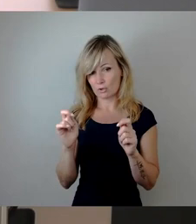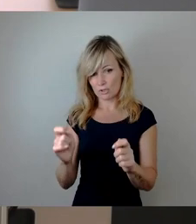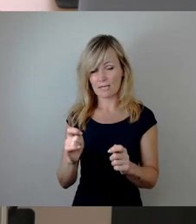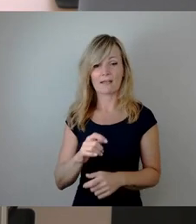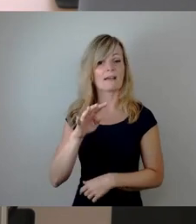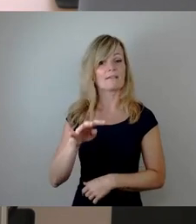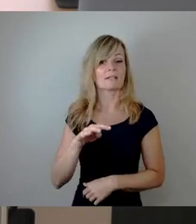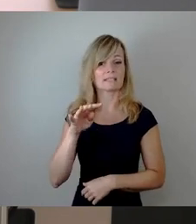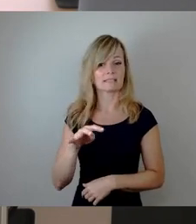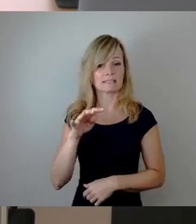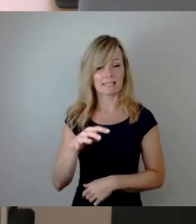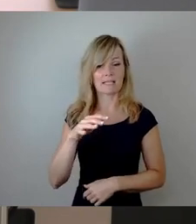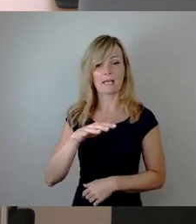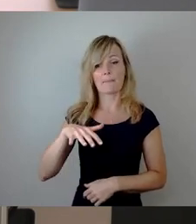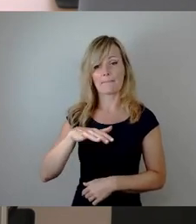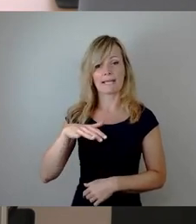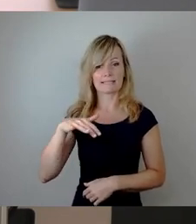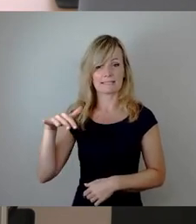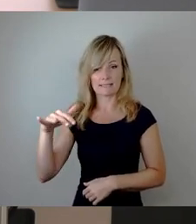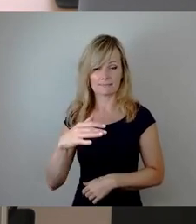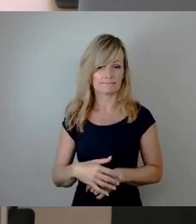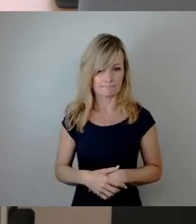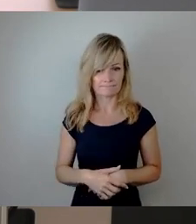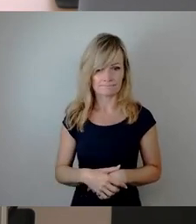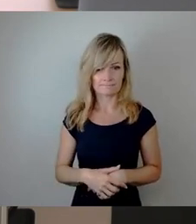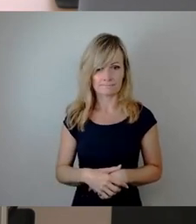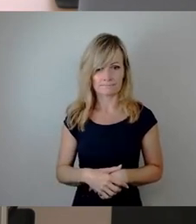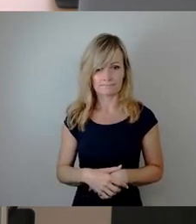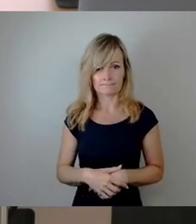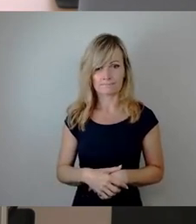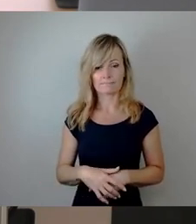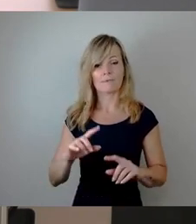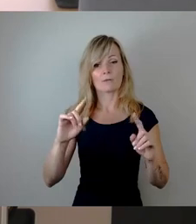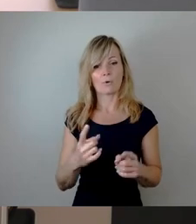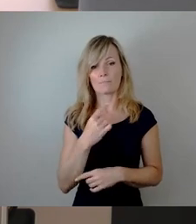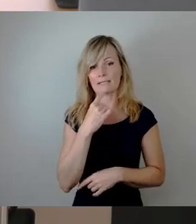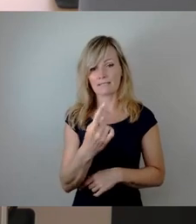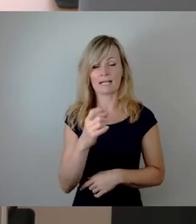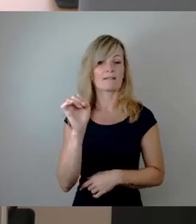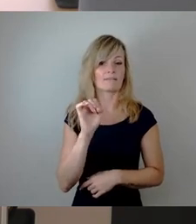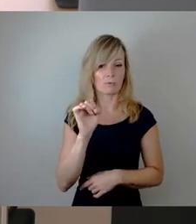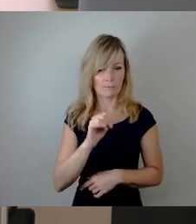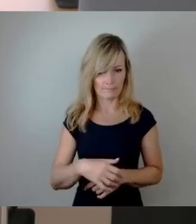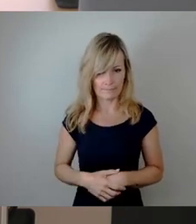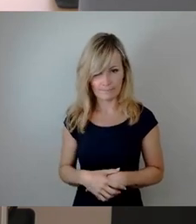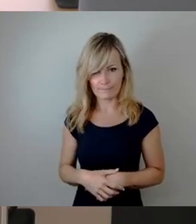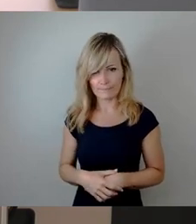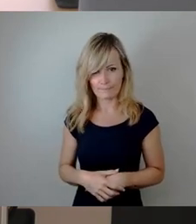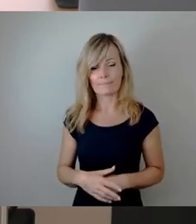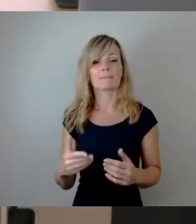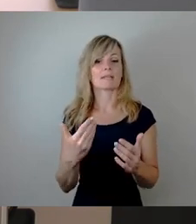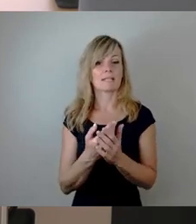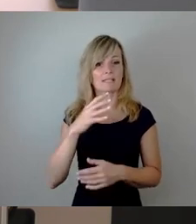Plätze. Ich möchte auch noch einmal sagen, warum. Weil diese 14